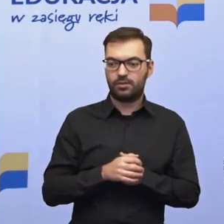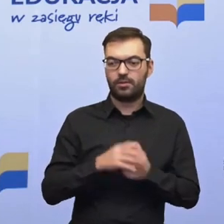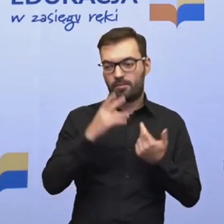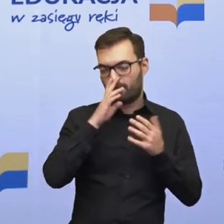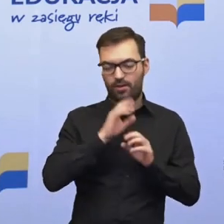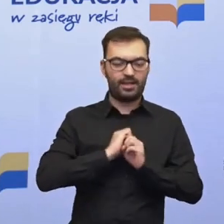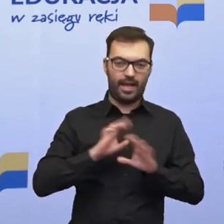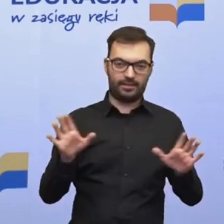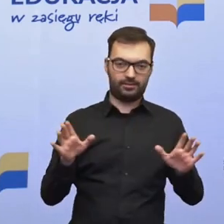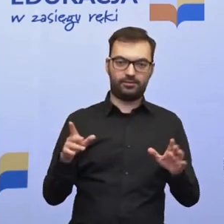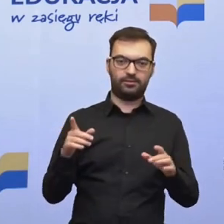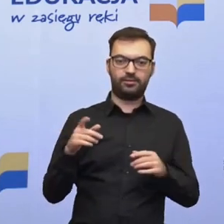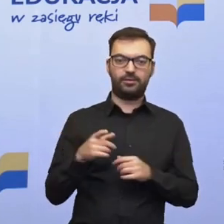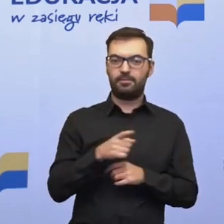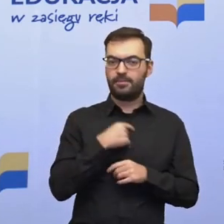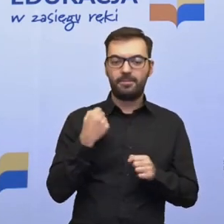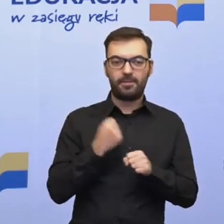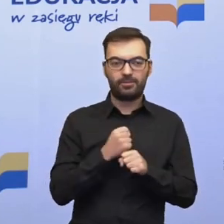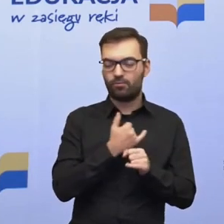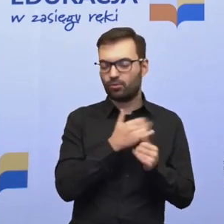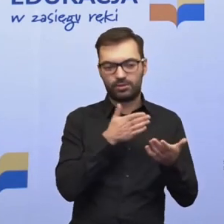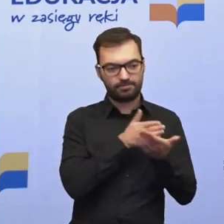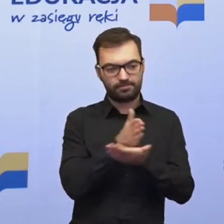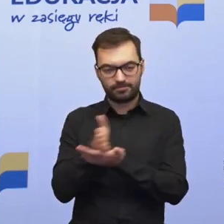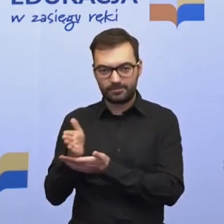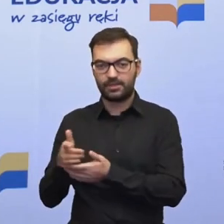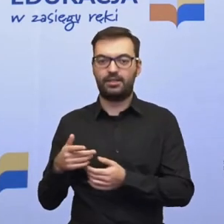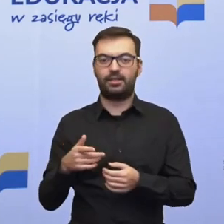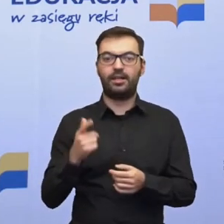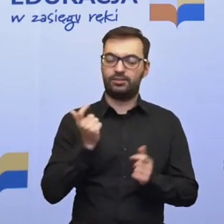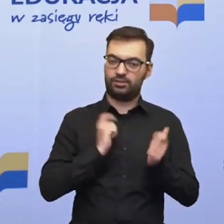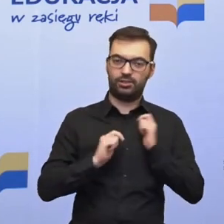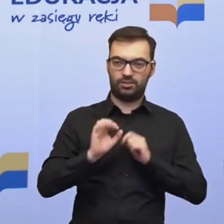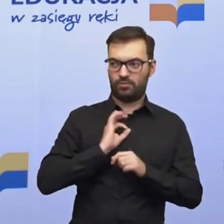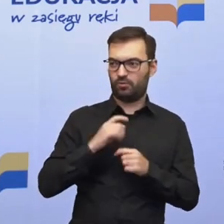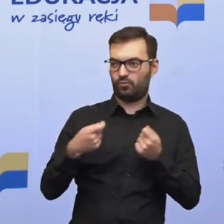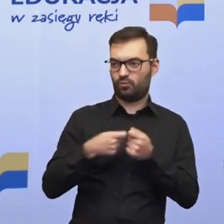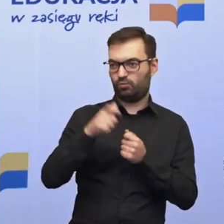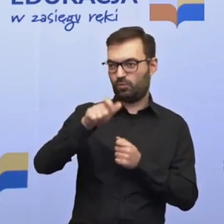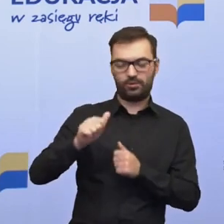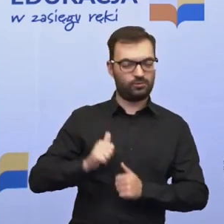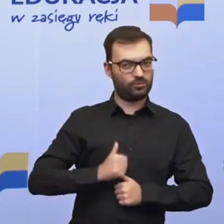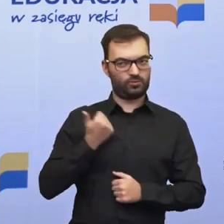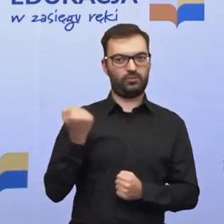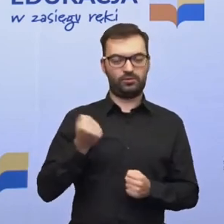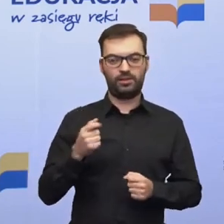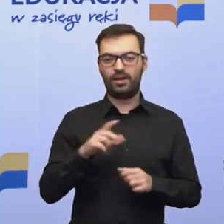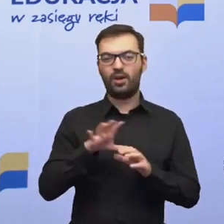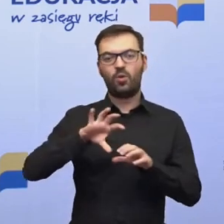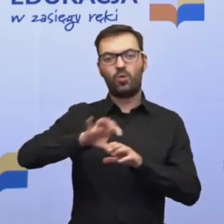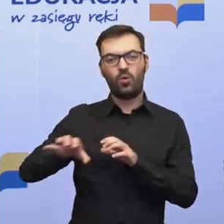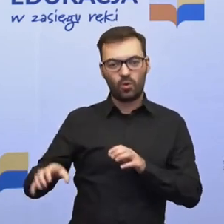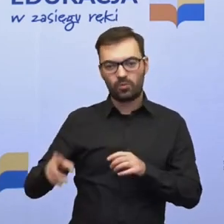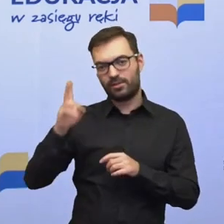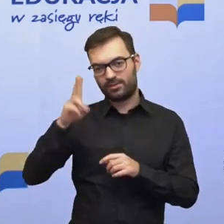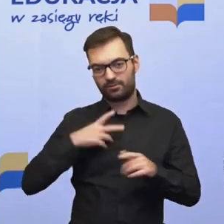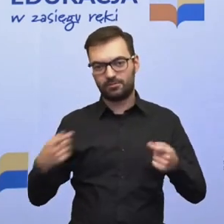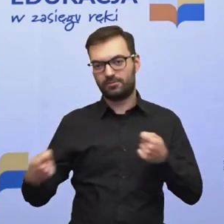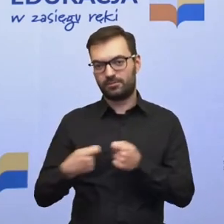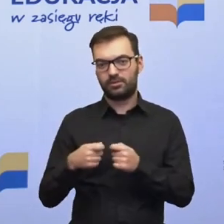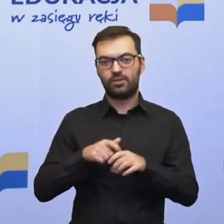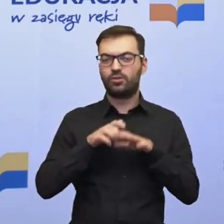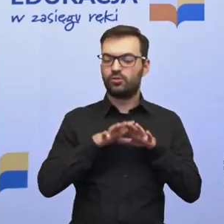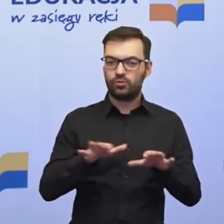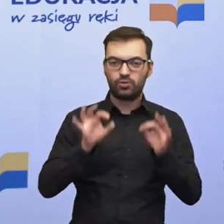wskazuje w jak różnych dziedzinach pracujemy. Ja jestem bardzo dumna ze moich współpracowników i jednostek, które ze mną współpracują, że tyle